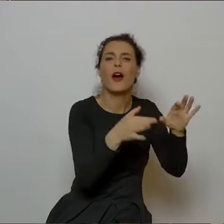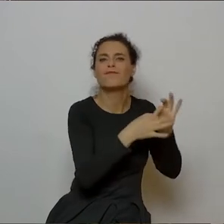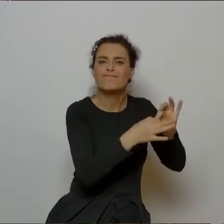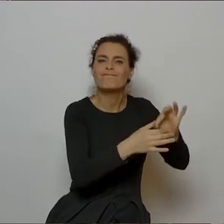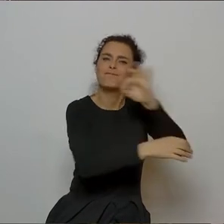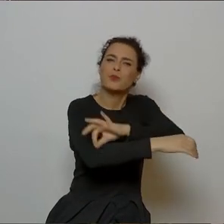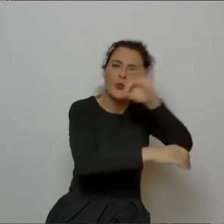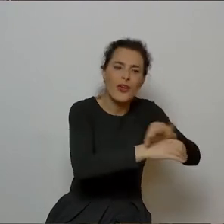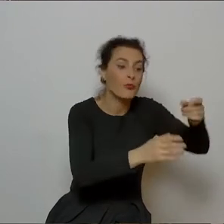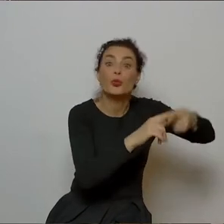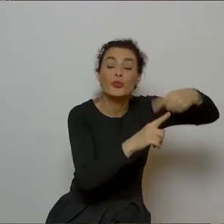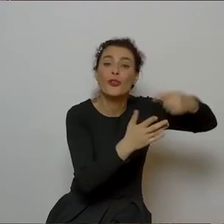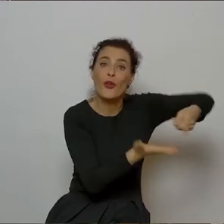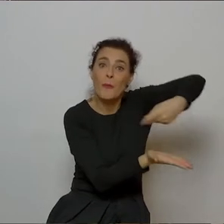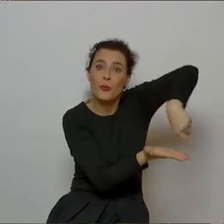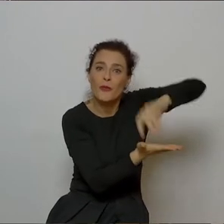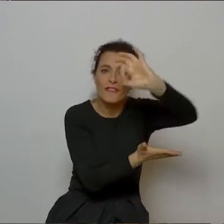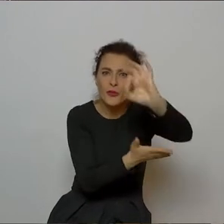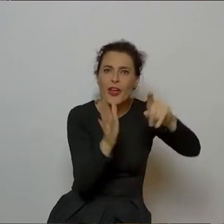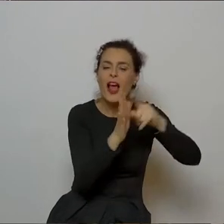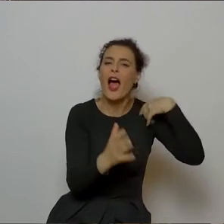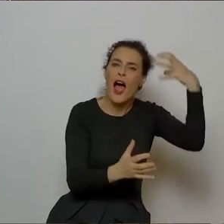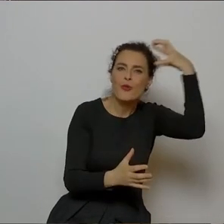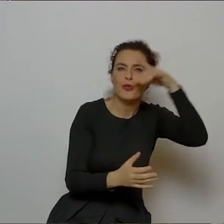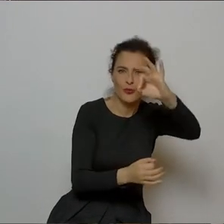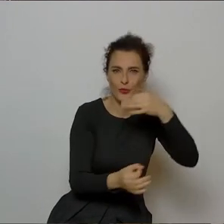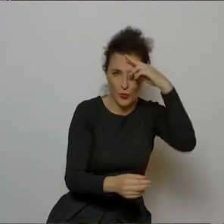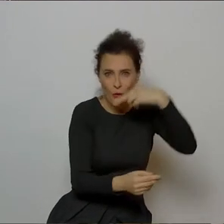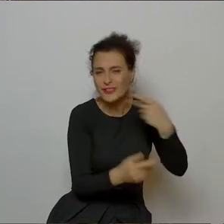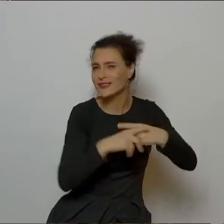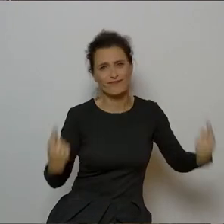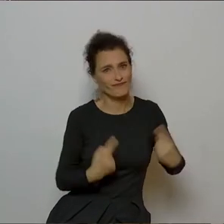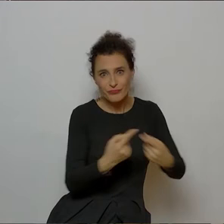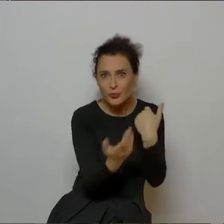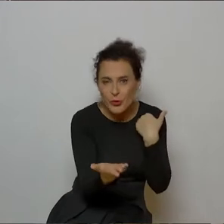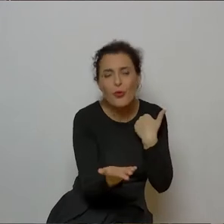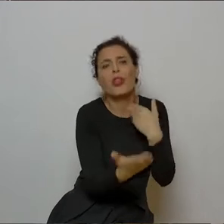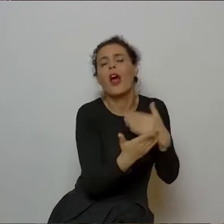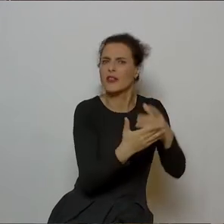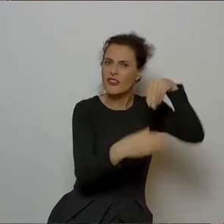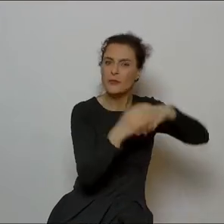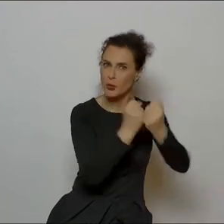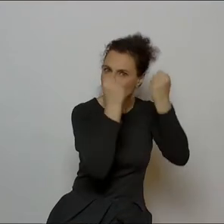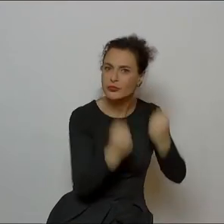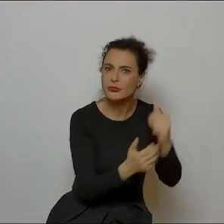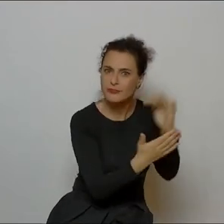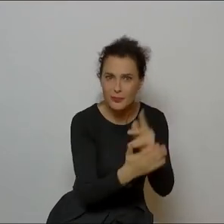to była ta część twórczości ojca, którą bardzo propagowałaś, a która właśnie zawierała te trudniejsze teksty.